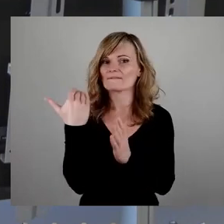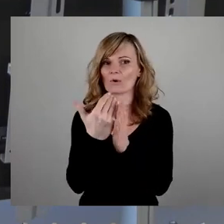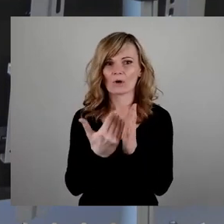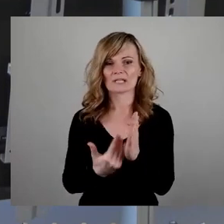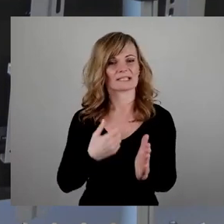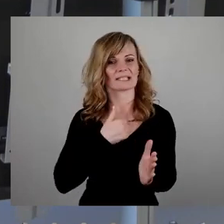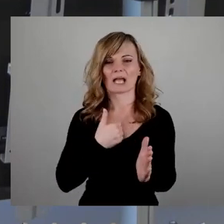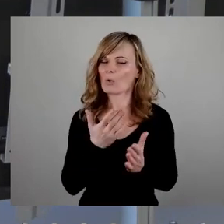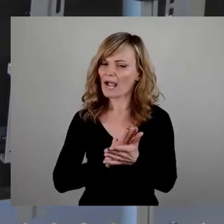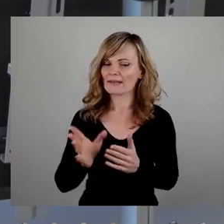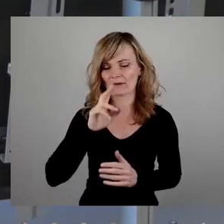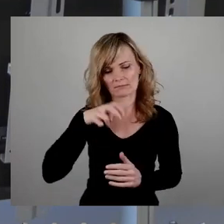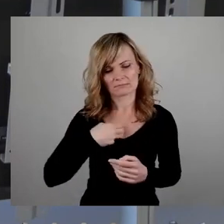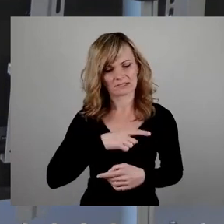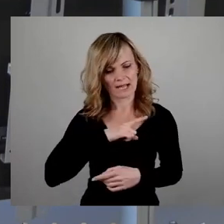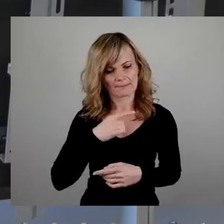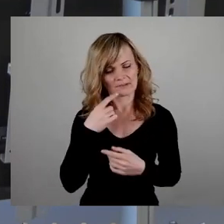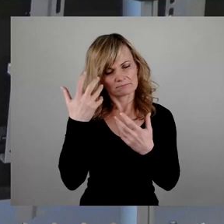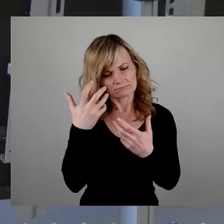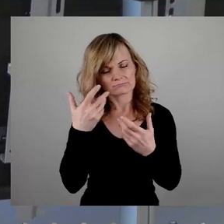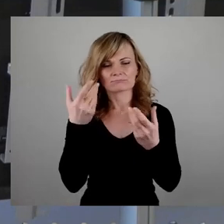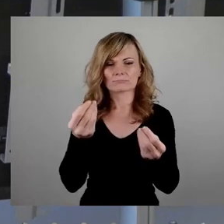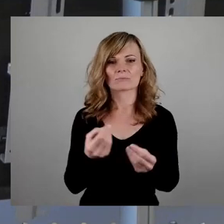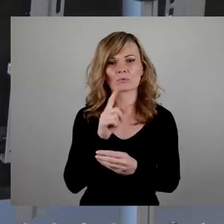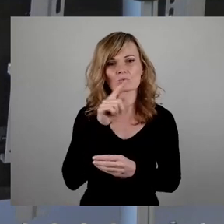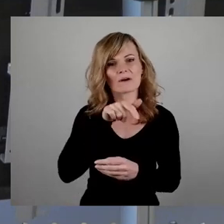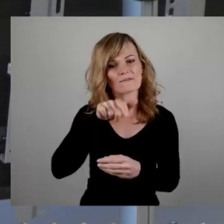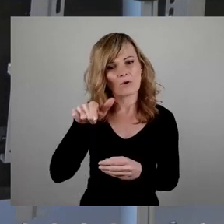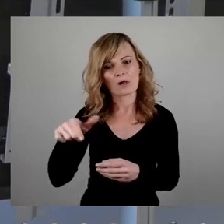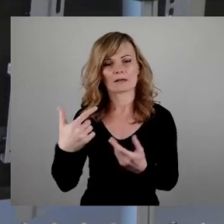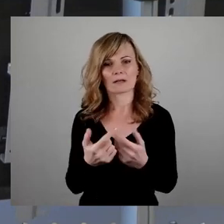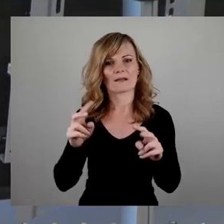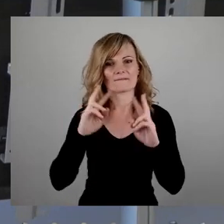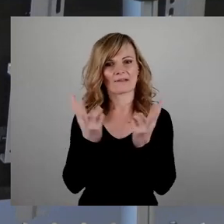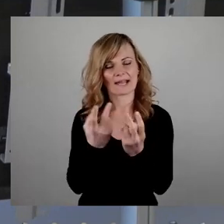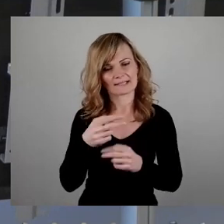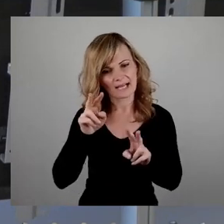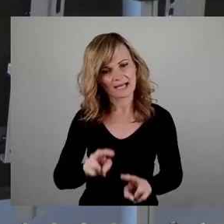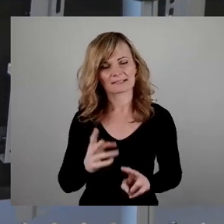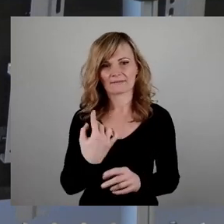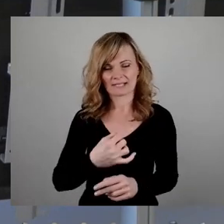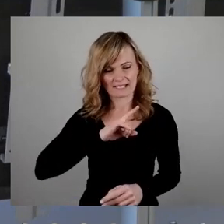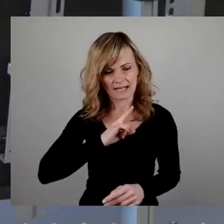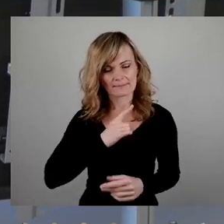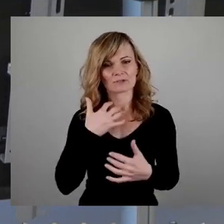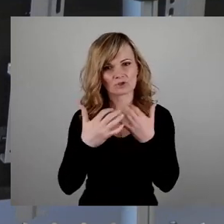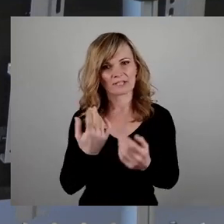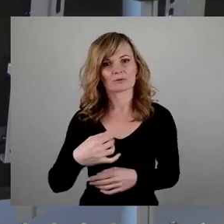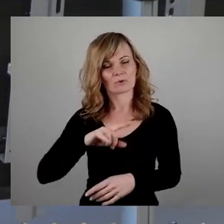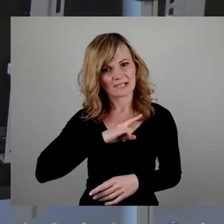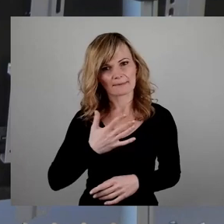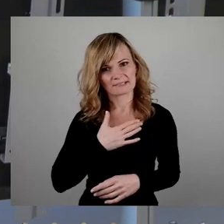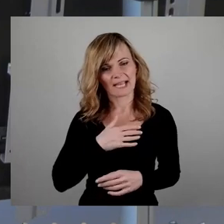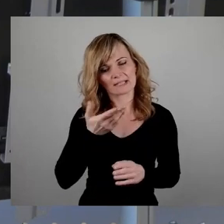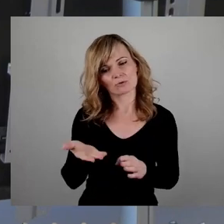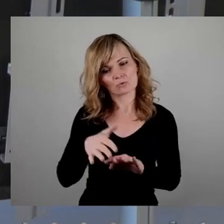Vielmehr im Sinne der Aussage, nur das Volk wird in der Welt geachtet sein, das sich selbst seine Geschichte und seine Toten ehrt. In den